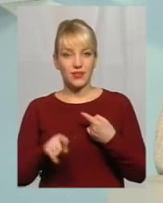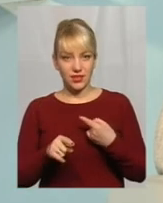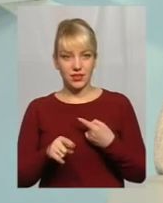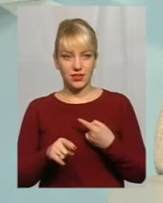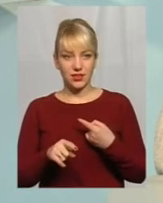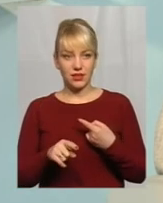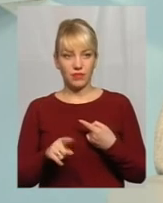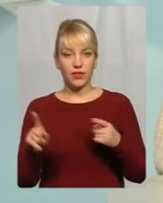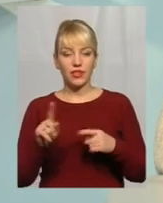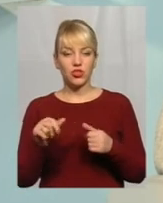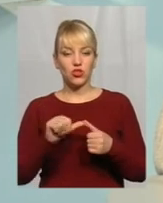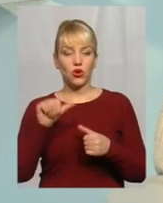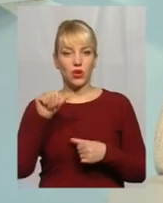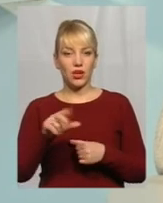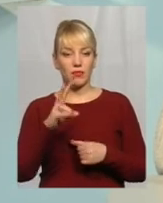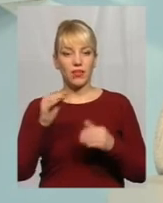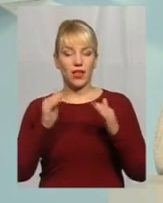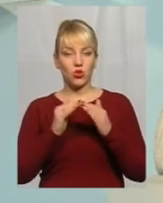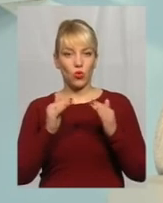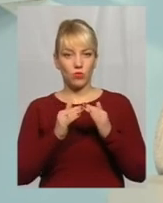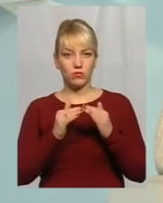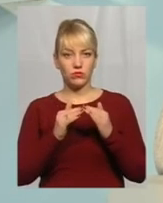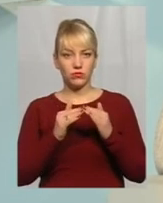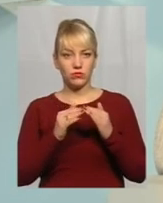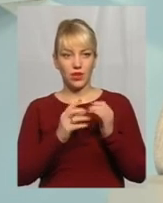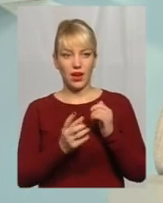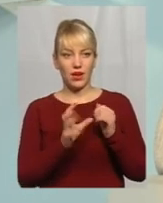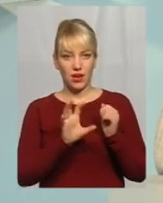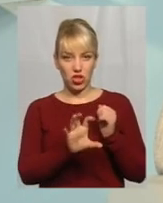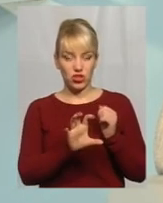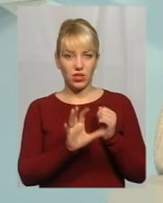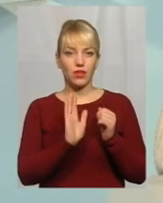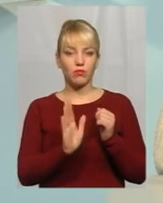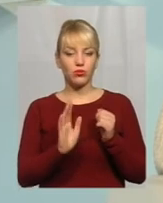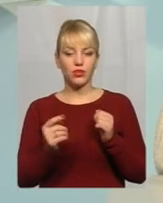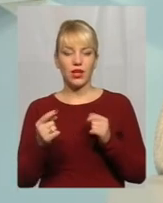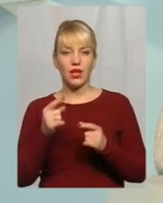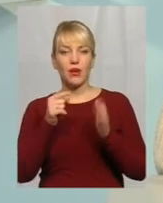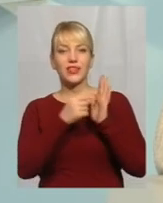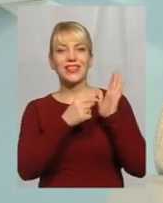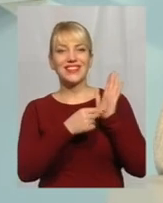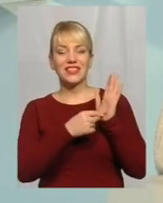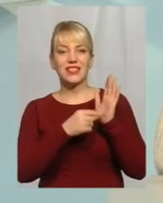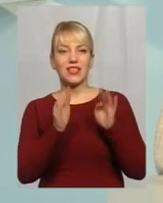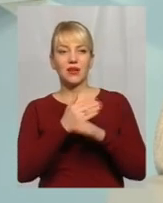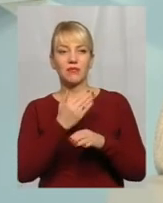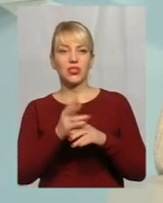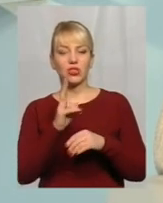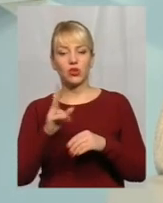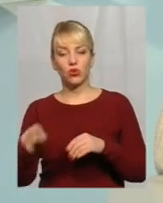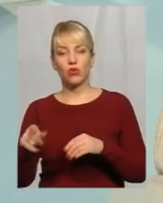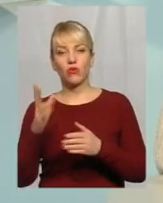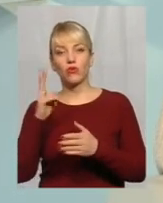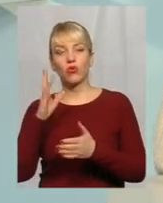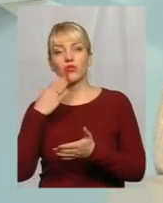окремо на тому буде лічильником Розподілятися між тими, хто по лічильнику буде платити і